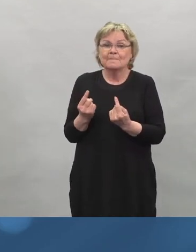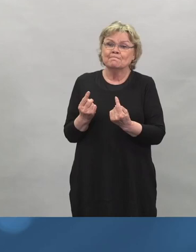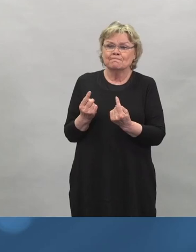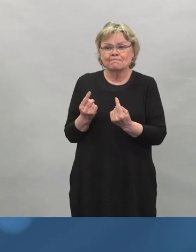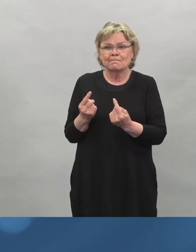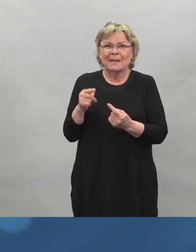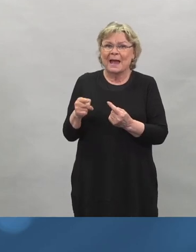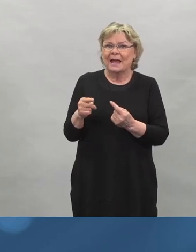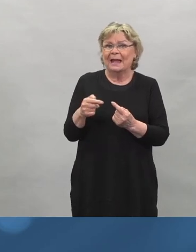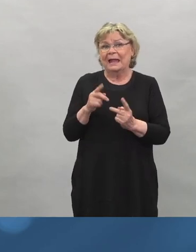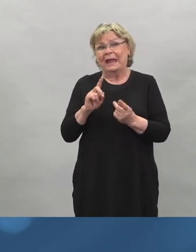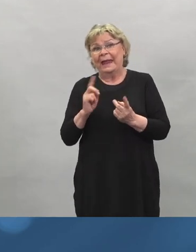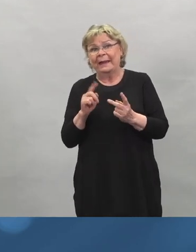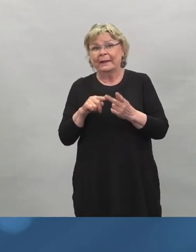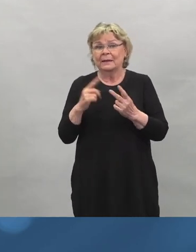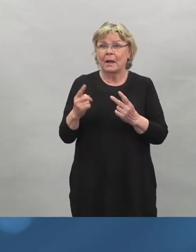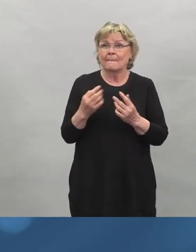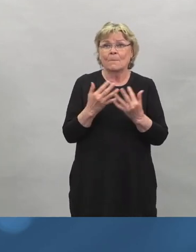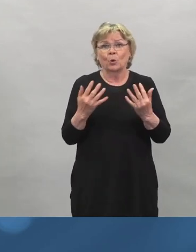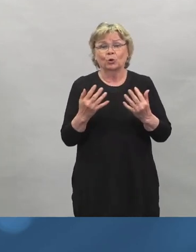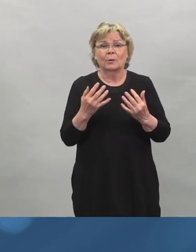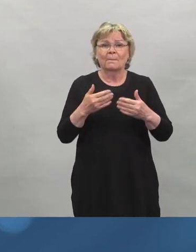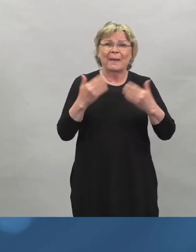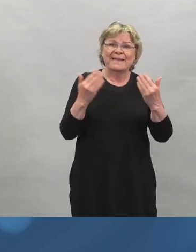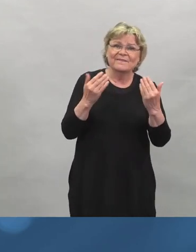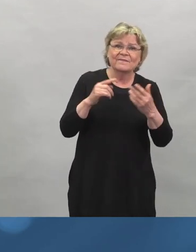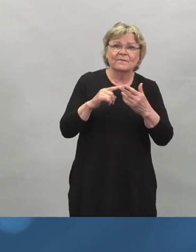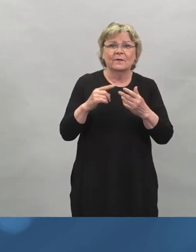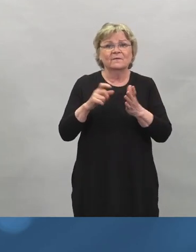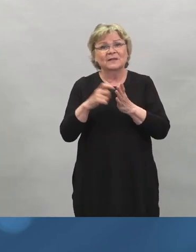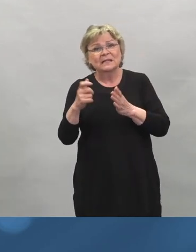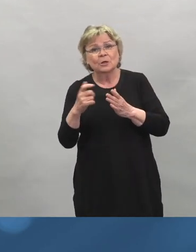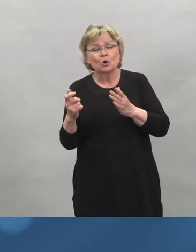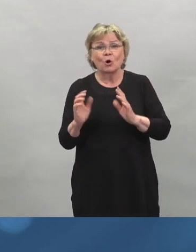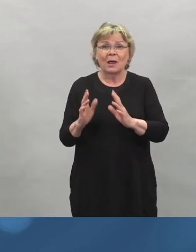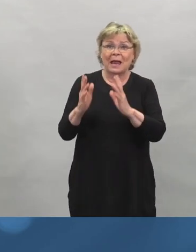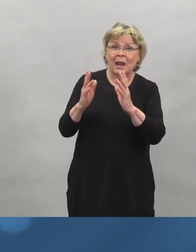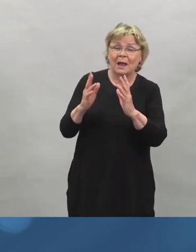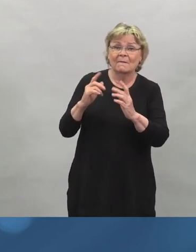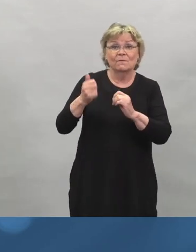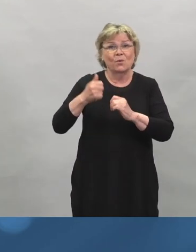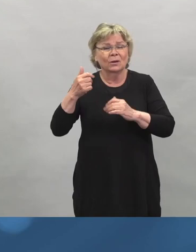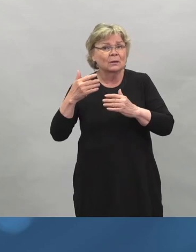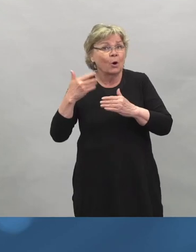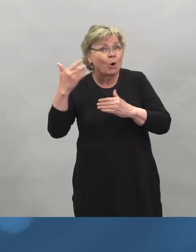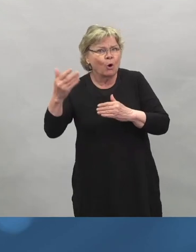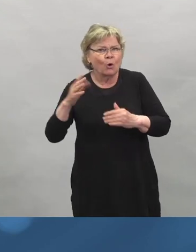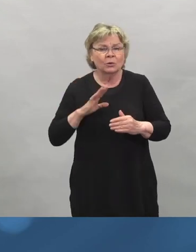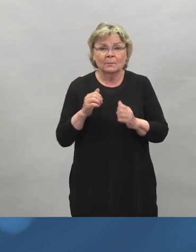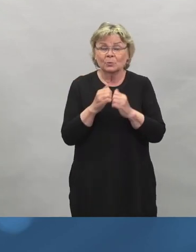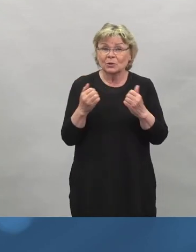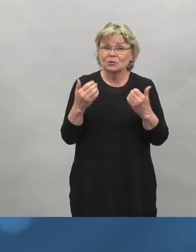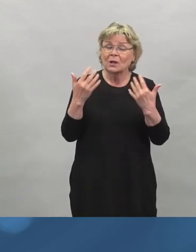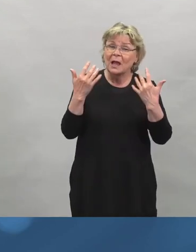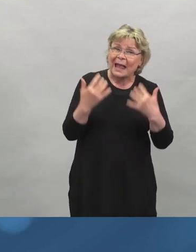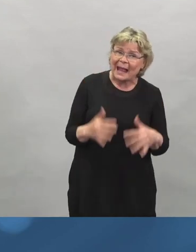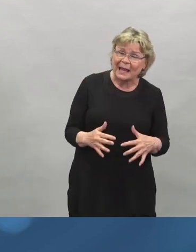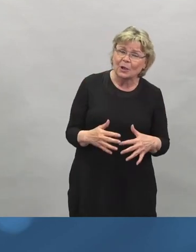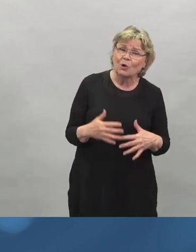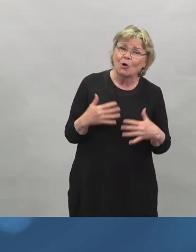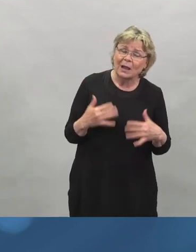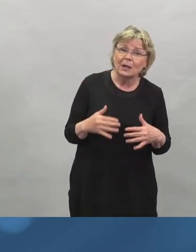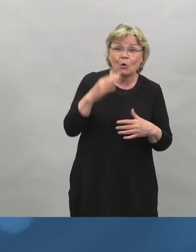ole kauhean montaa elinpäivää tai elinviikkoa tai elinkuukautta, sitä hän on vaikea tietää. Mutta jos hän on hyvin hauras, niin silloin